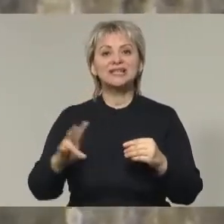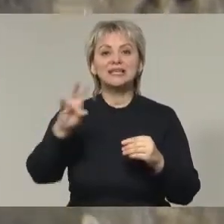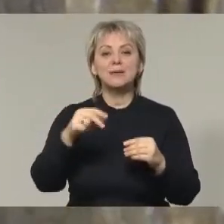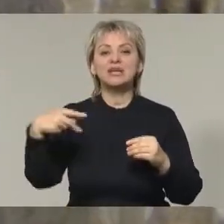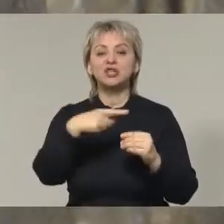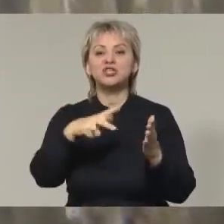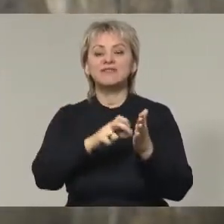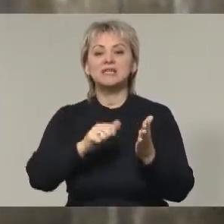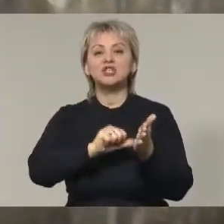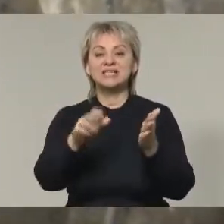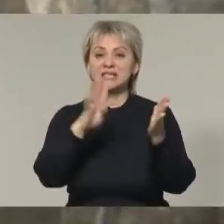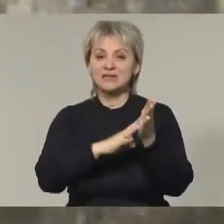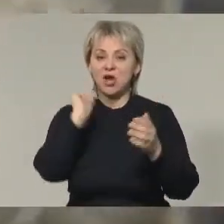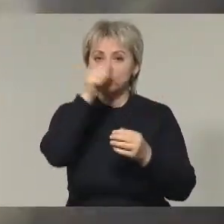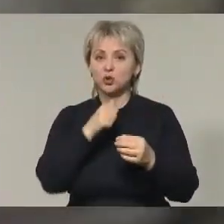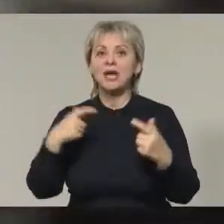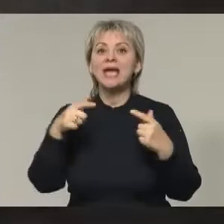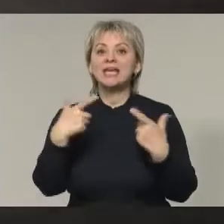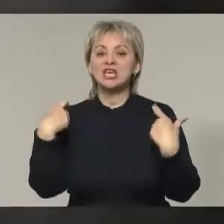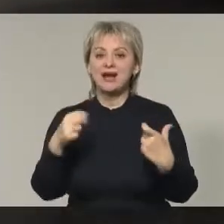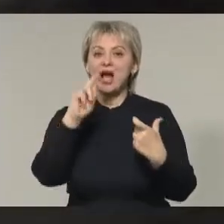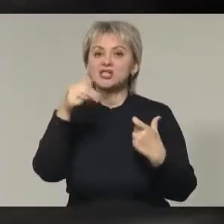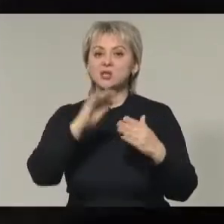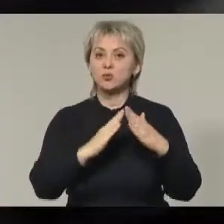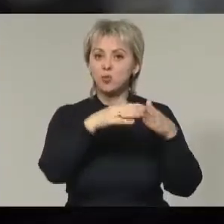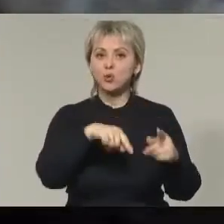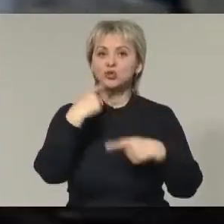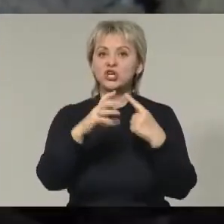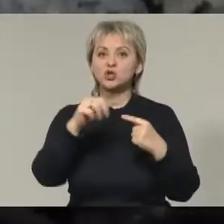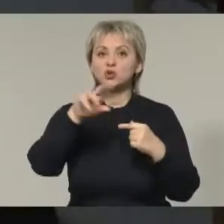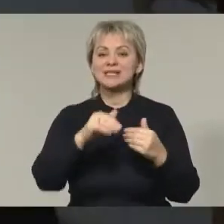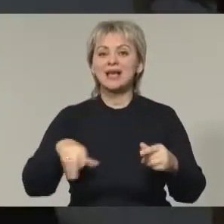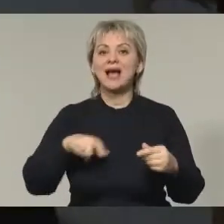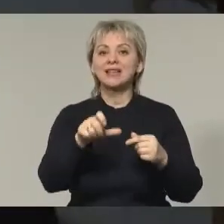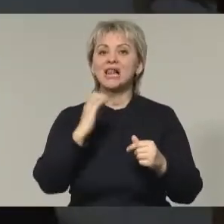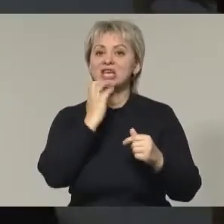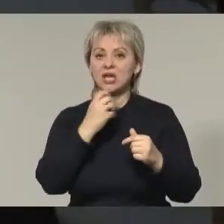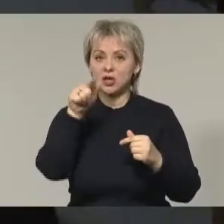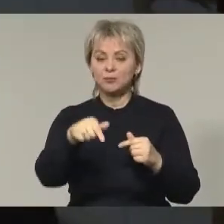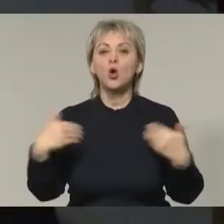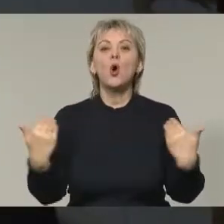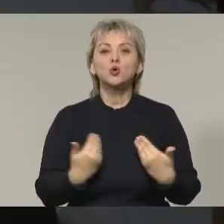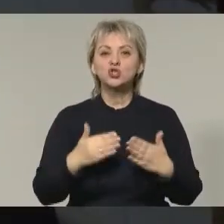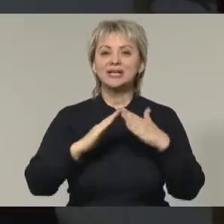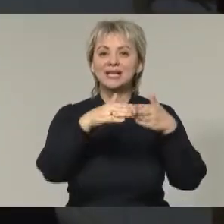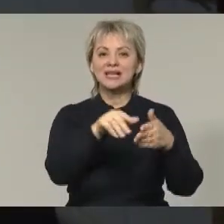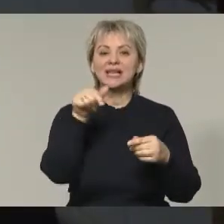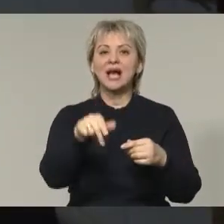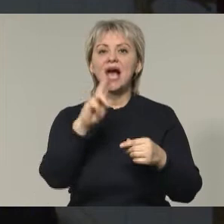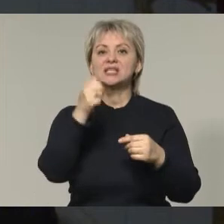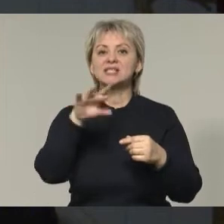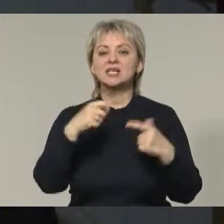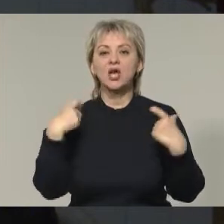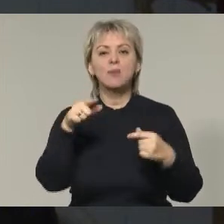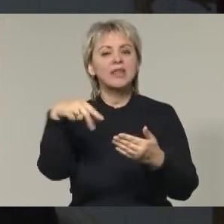1869 года на «Генерале Коцебу» отправился через Суэцкий канал в Египет. Он проживал на корабле «Генерал Коцебу»,